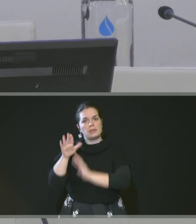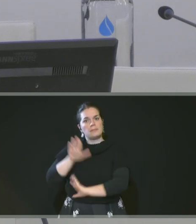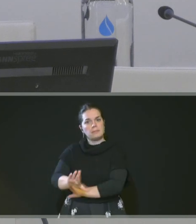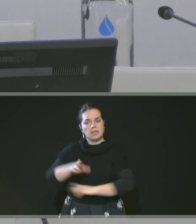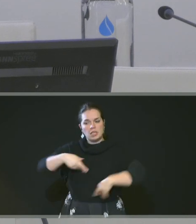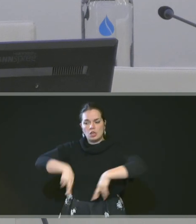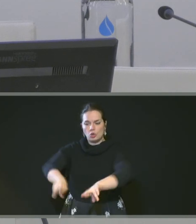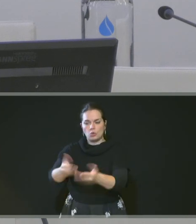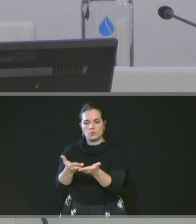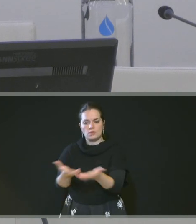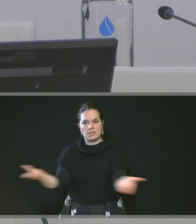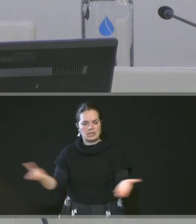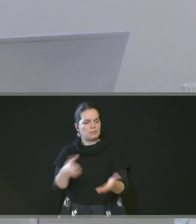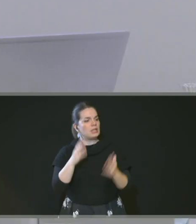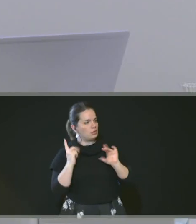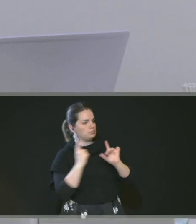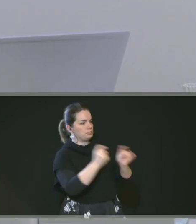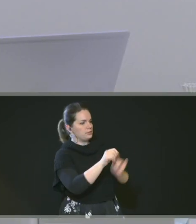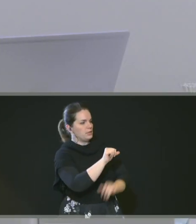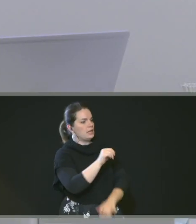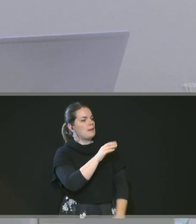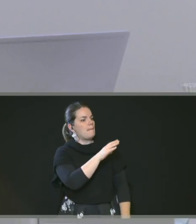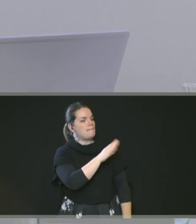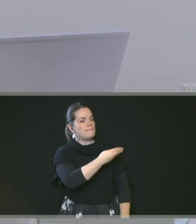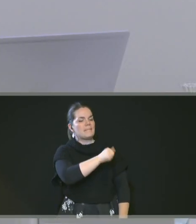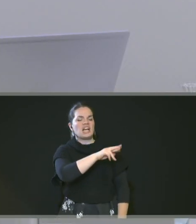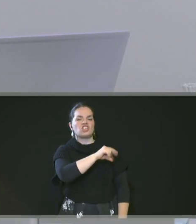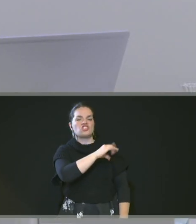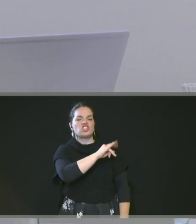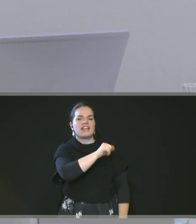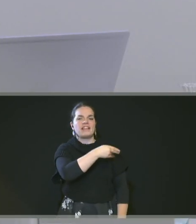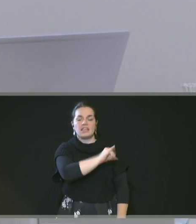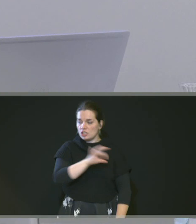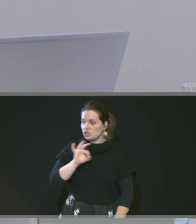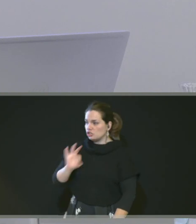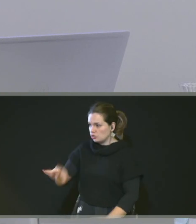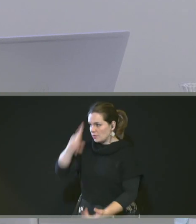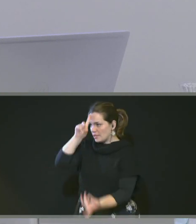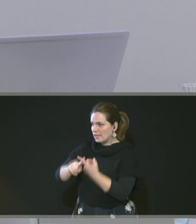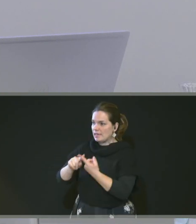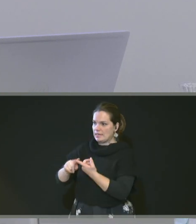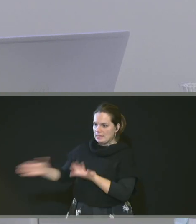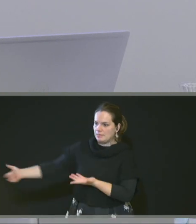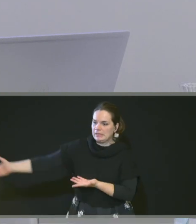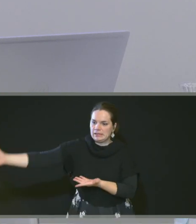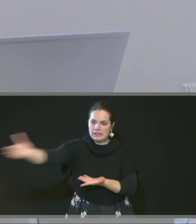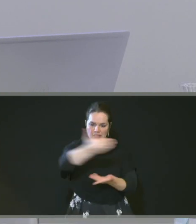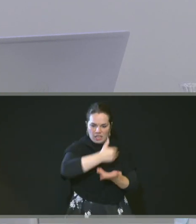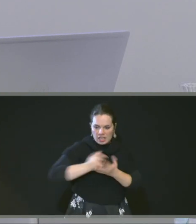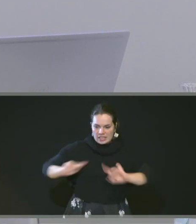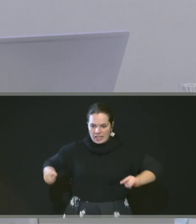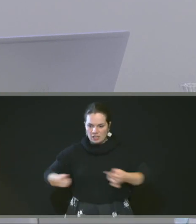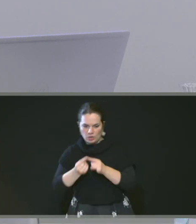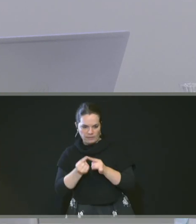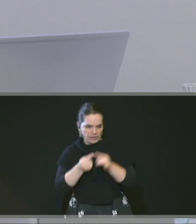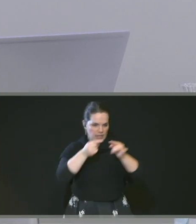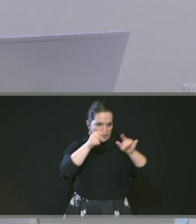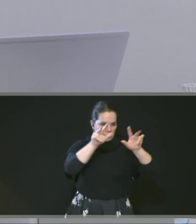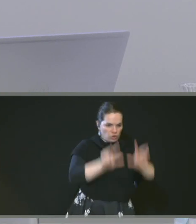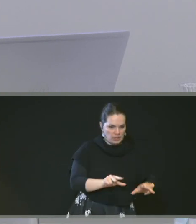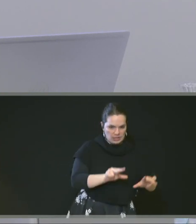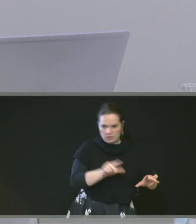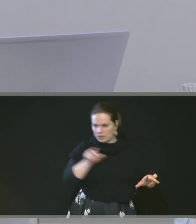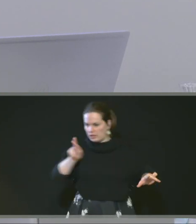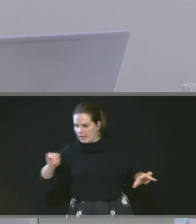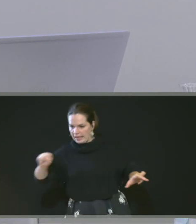Abdelkrim Marchani. Oui, ça concerne l'expérimentation sur les méthodes d'acquisition des données cartographiques compatibles PCRS, donc